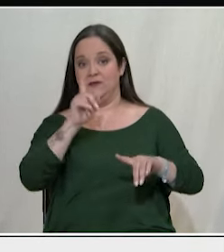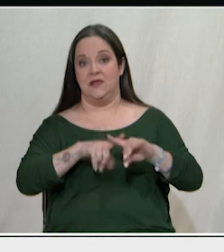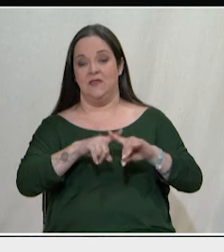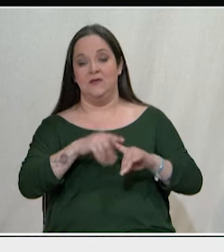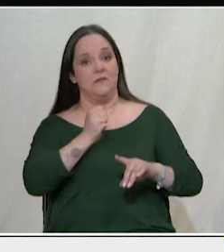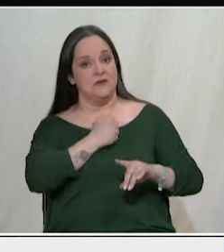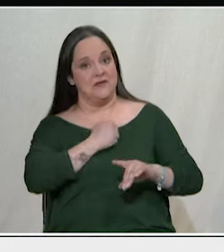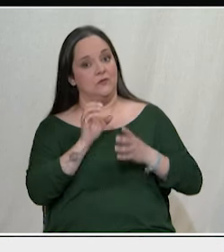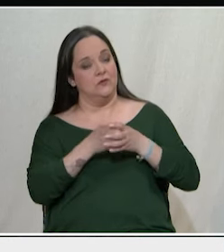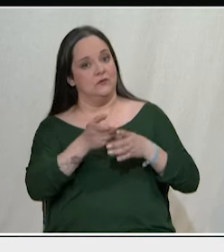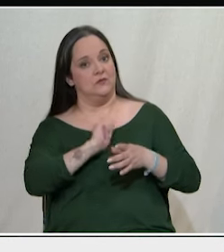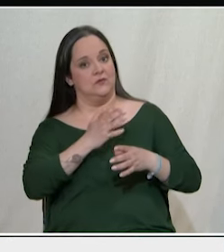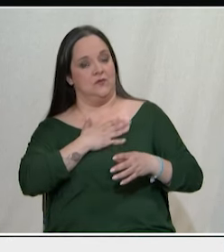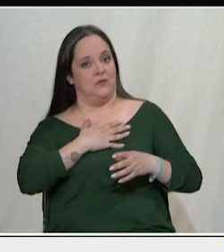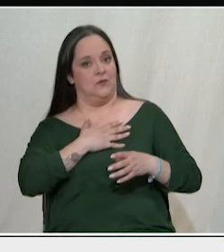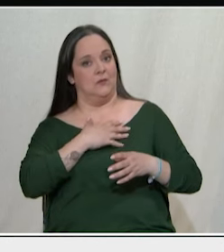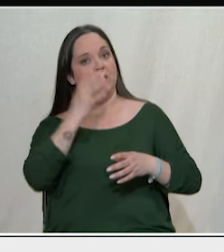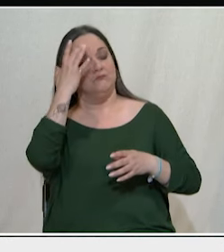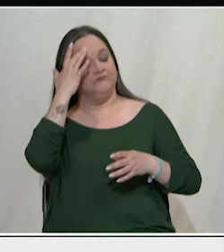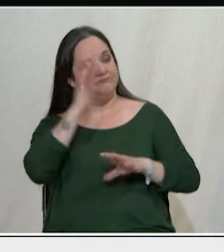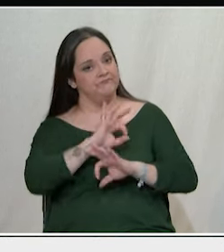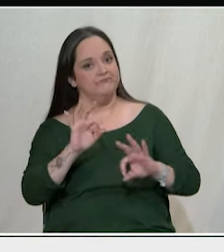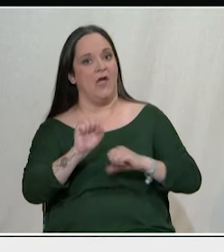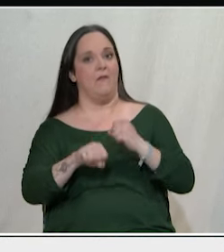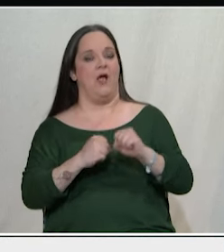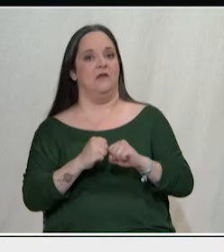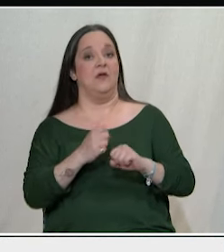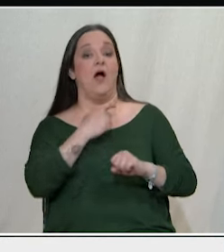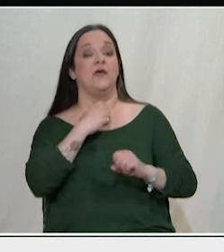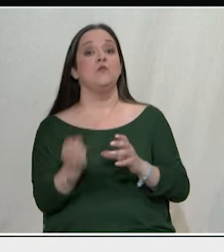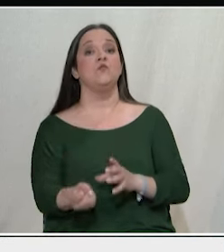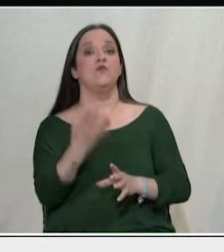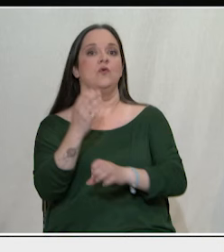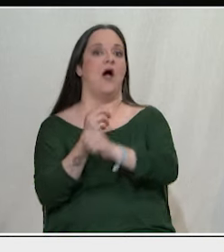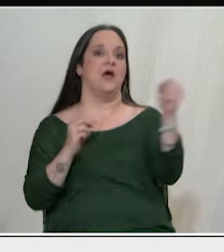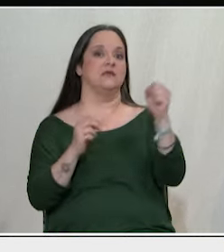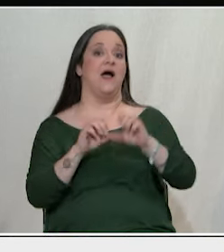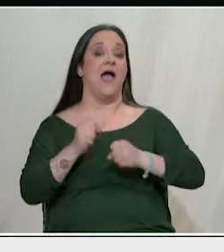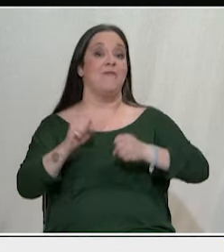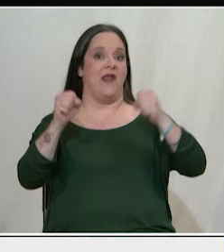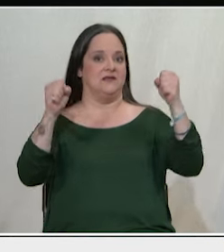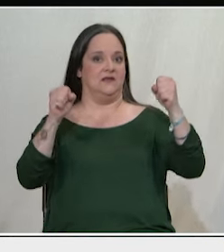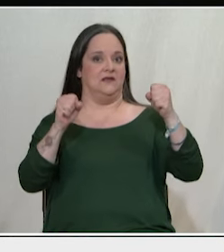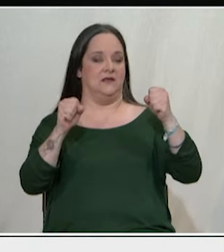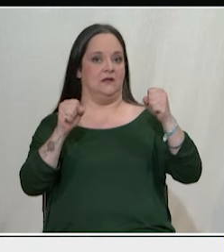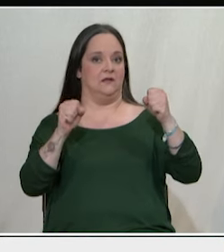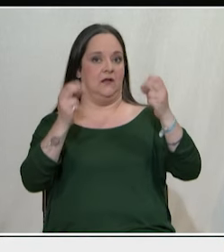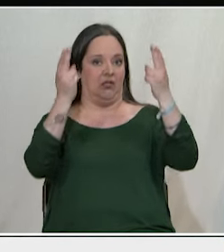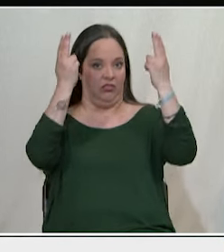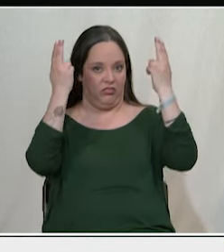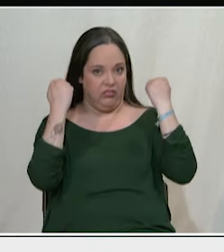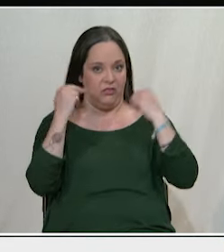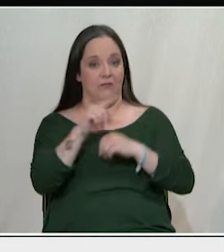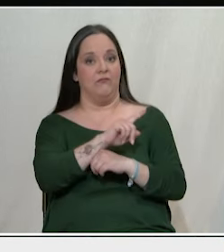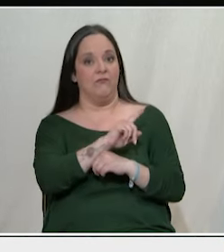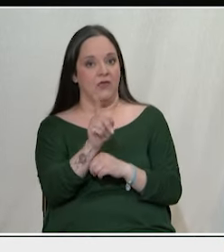οργάνωσή μας συνειδητά παλεύει για κάτι τέτοιο χρειαζόμαστε μια άλλη αριστερά επαναστατική που να μην υποκλίνεται στα δόγματα ότι